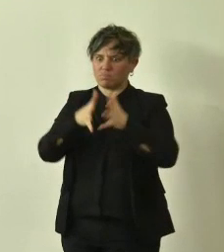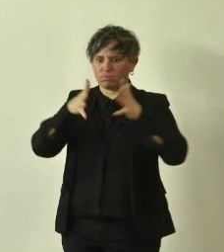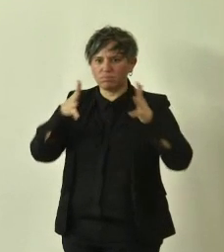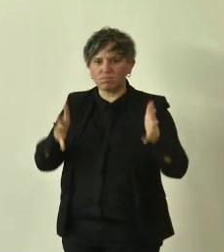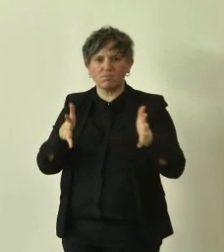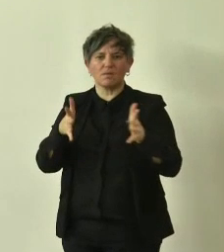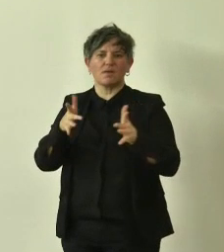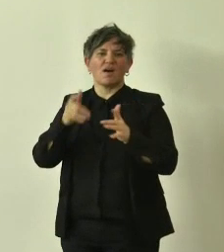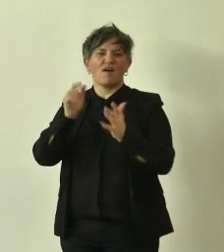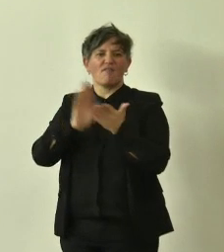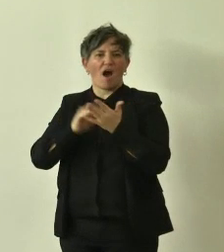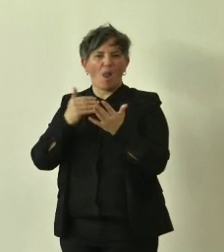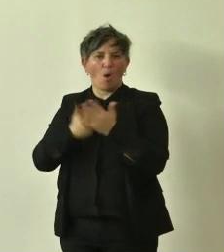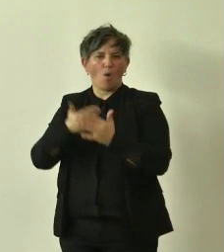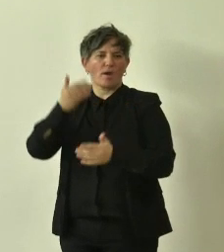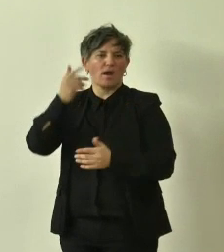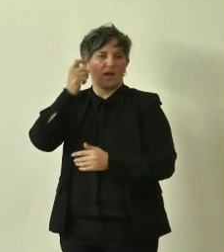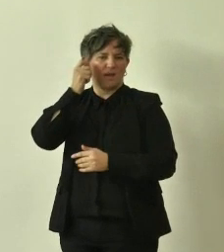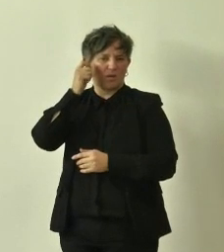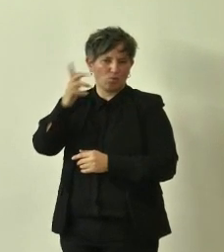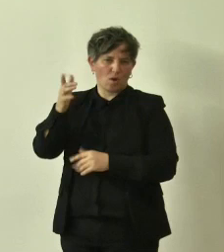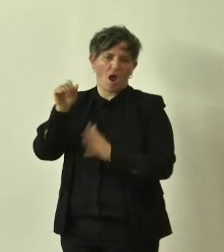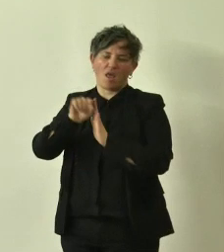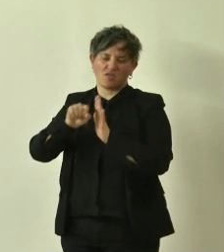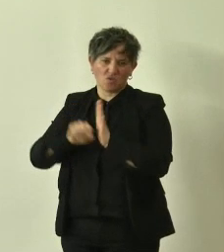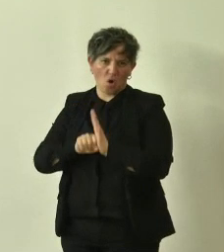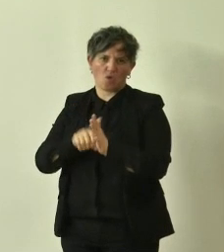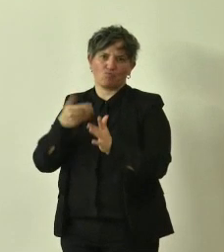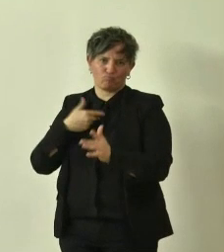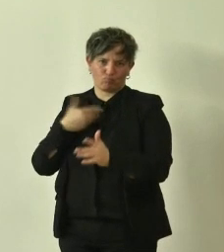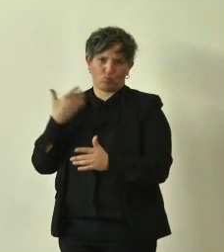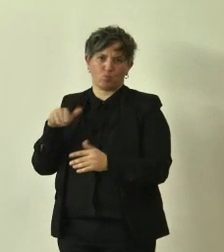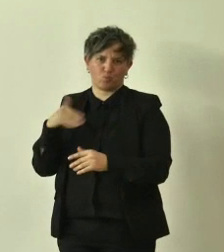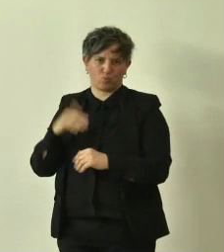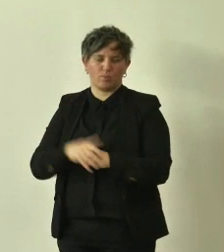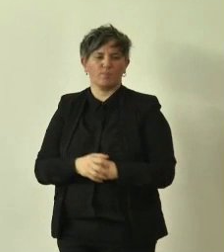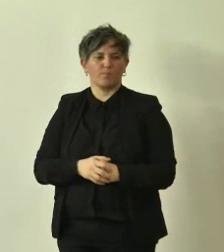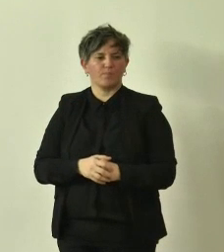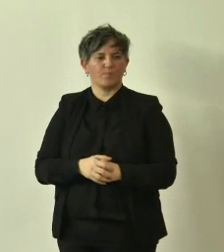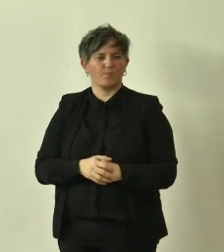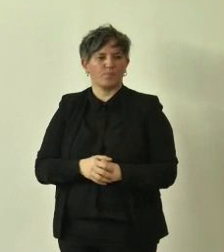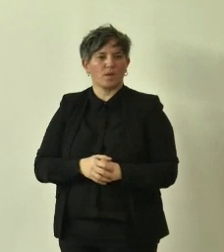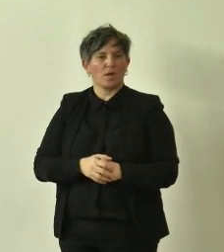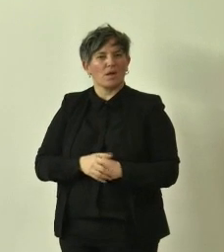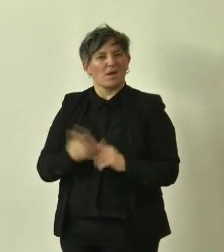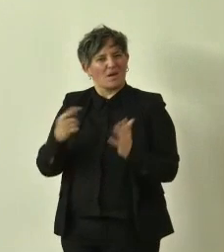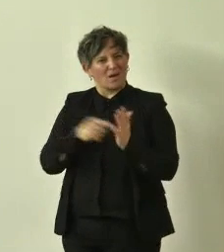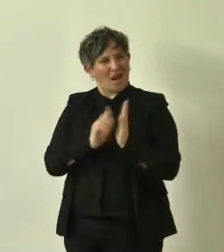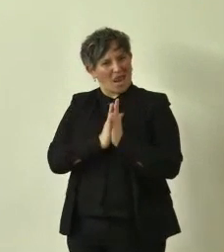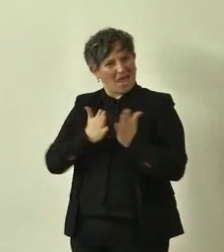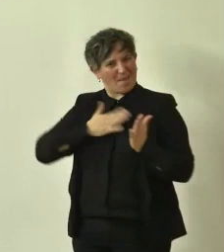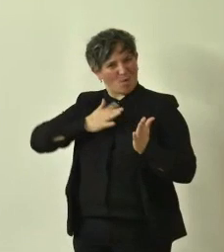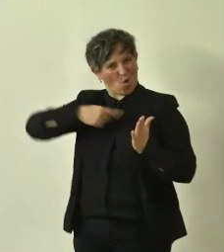storico e culturale che rivestono e arriviamo alla nostra pubblicazione